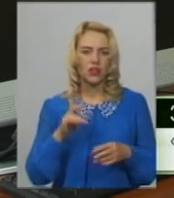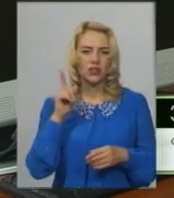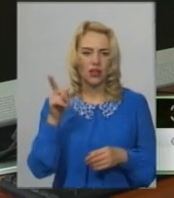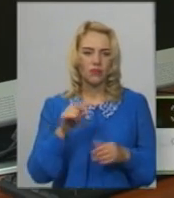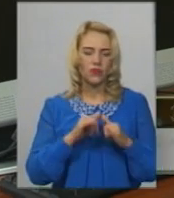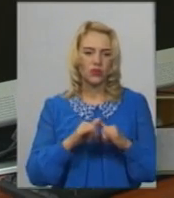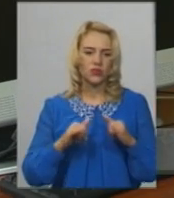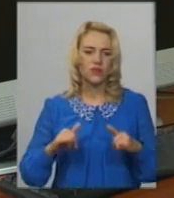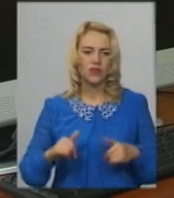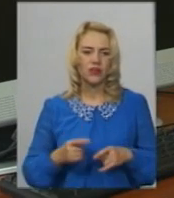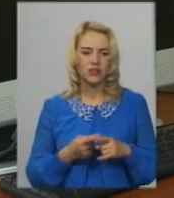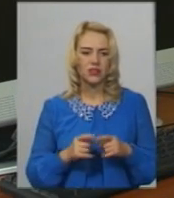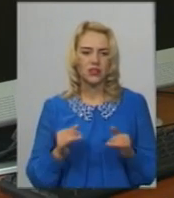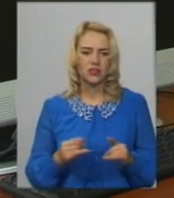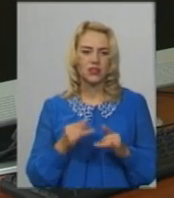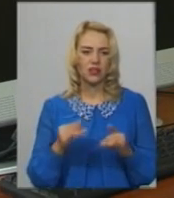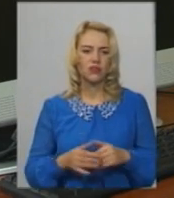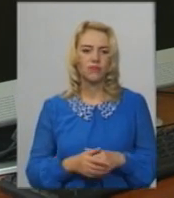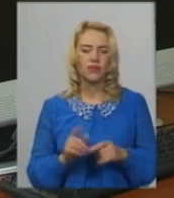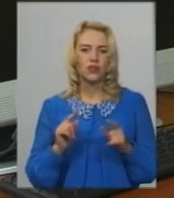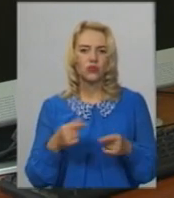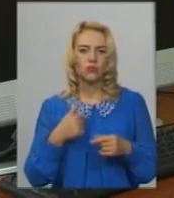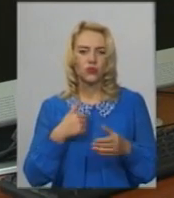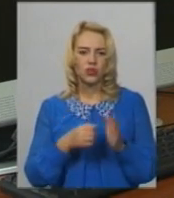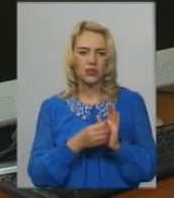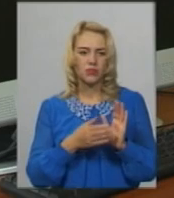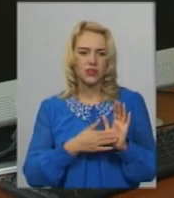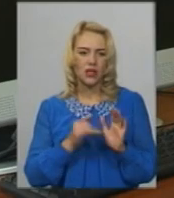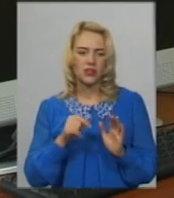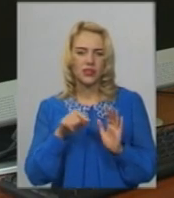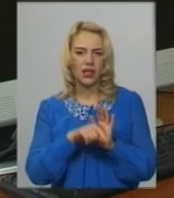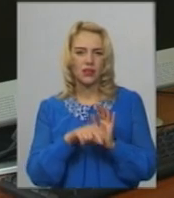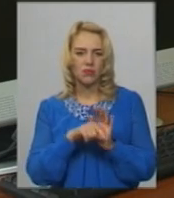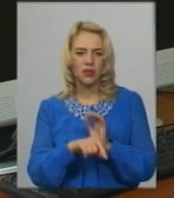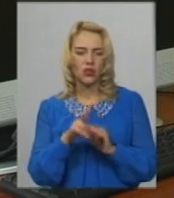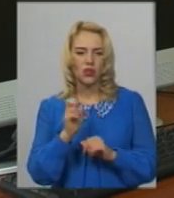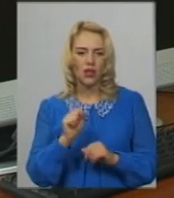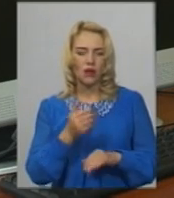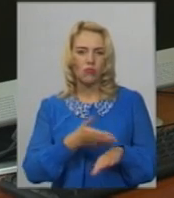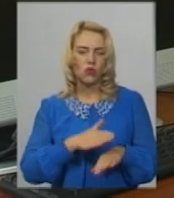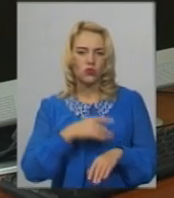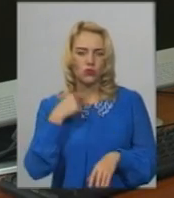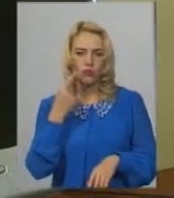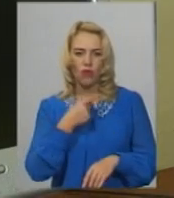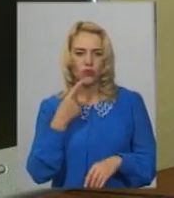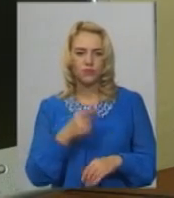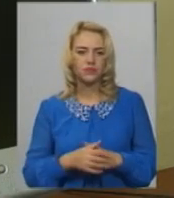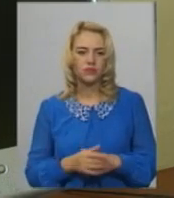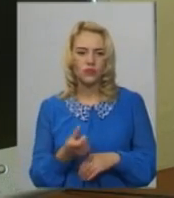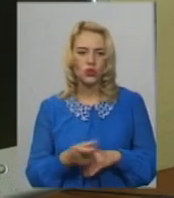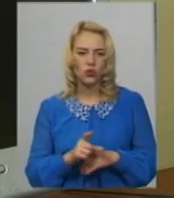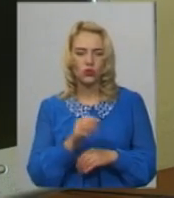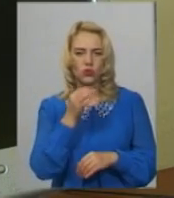розвиваються. Це цікаво. Тому я записалася іменно на польську мову. Дуже